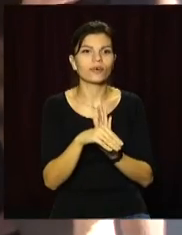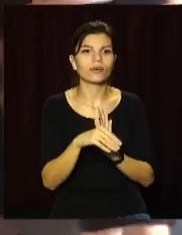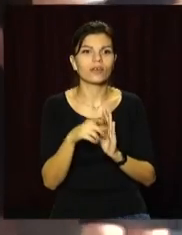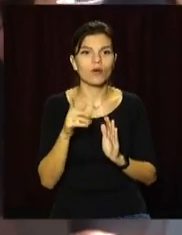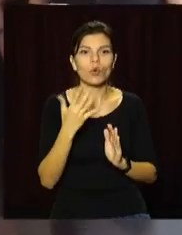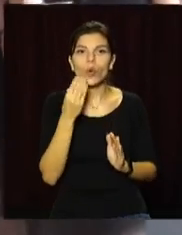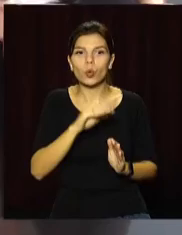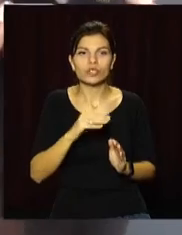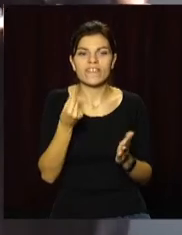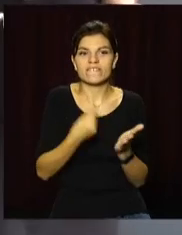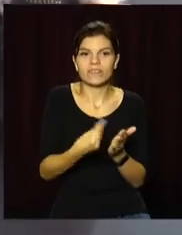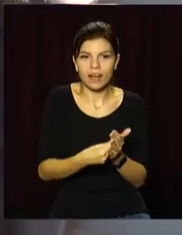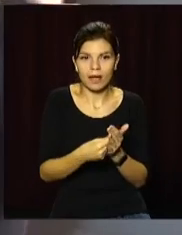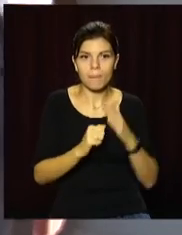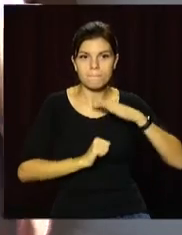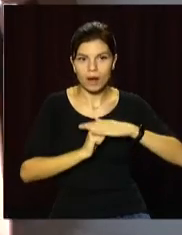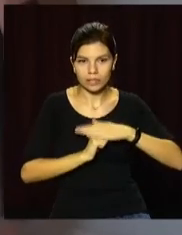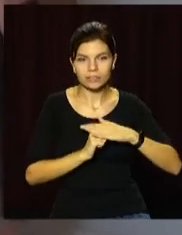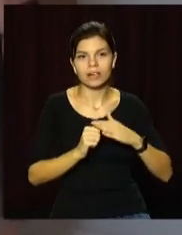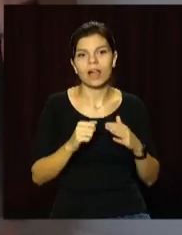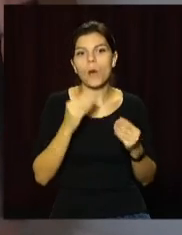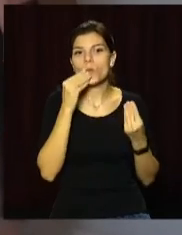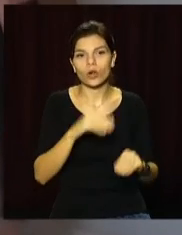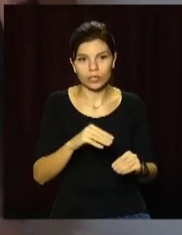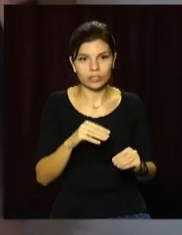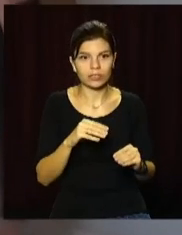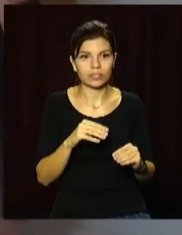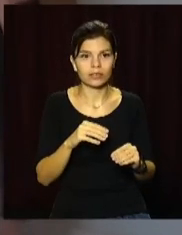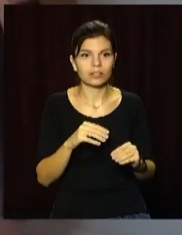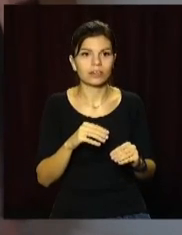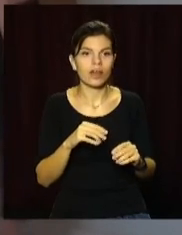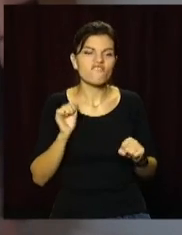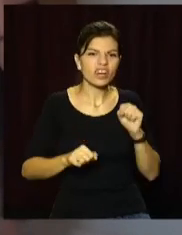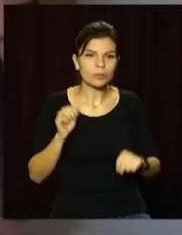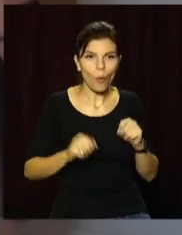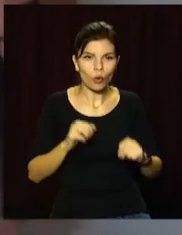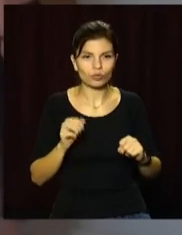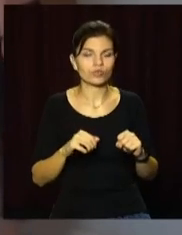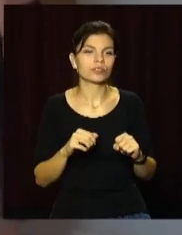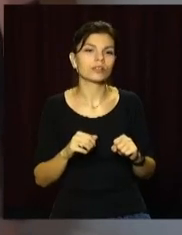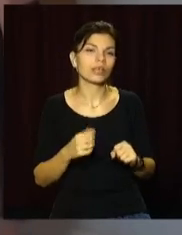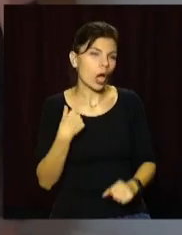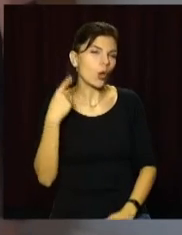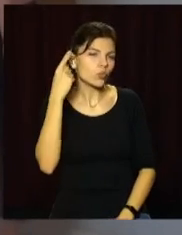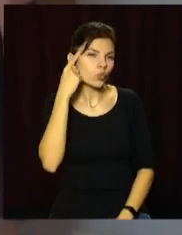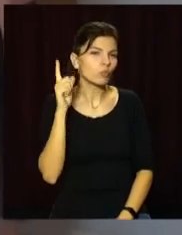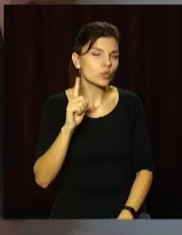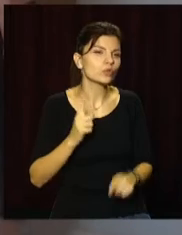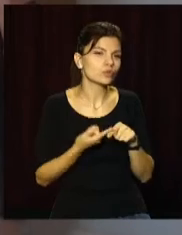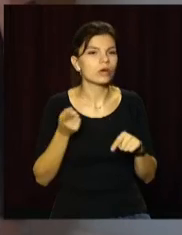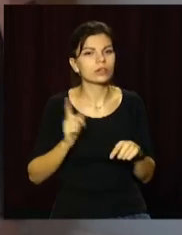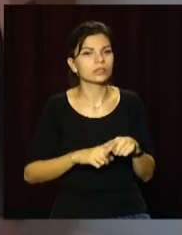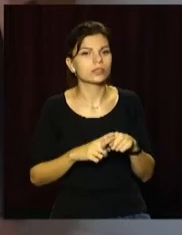покращення матеріальної бази, покращення організаційних можливостей. І я думаю, що це